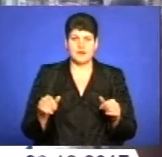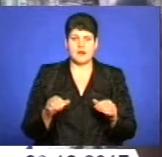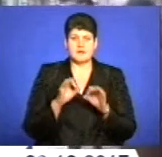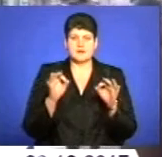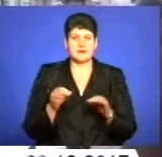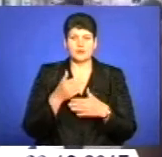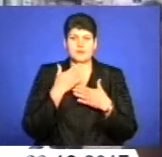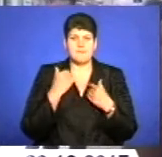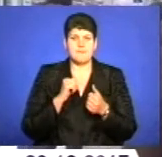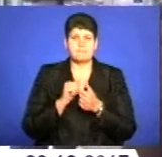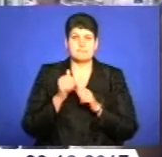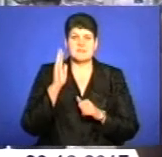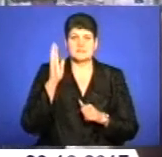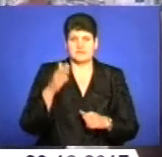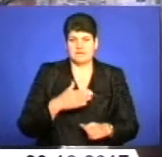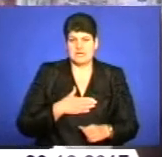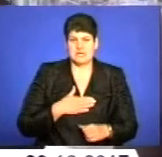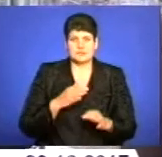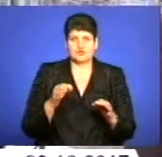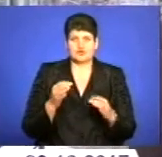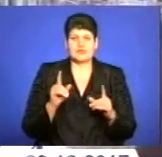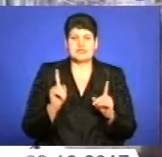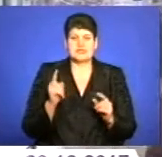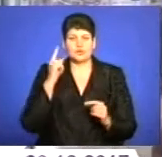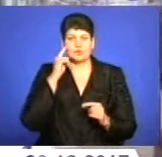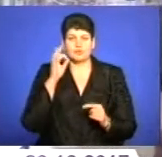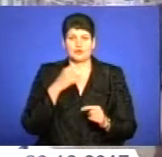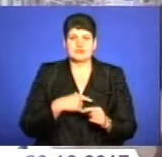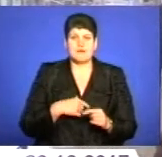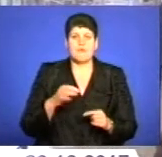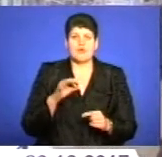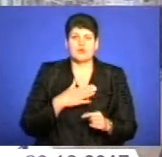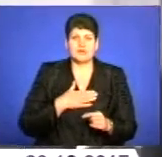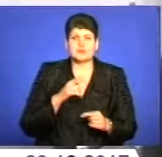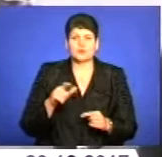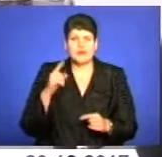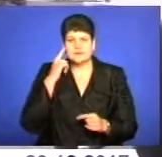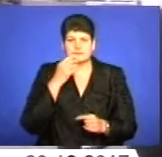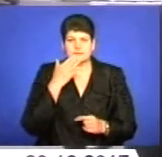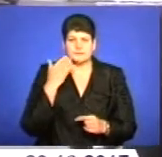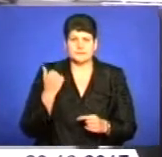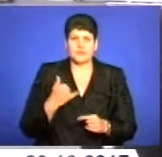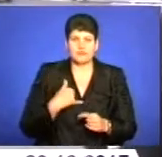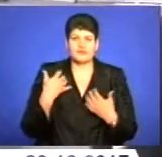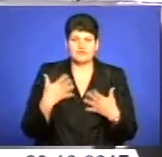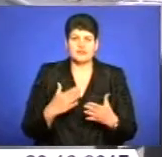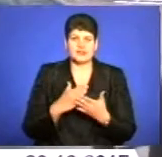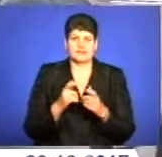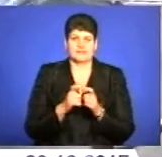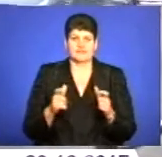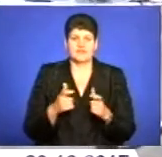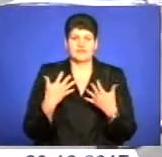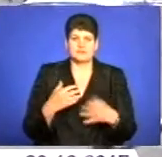немає перспективи для нас. Нічого дійсно думають про себе, про нас людей нічого взагалі не думають. В мене вона вже є, я виробила.